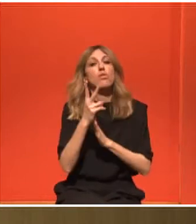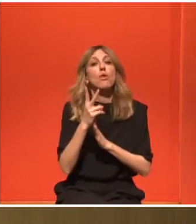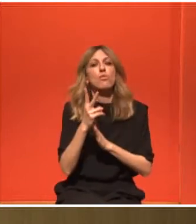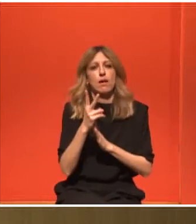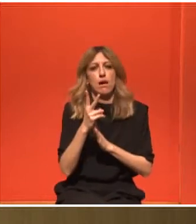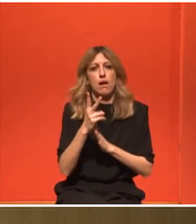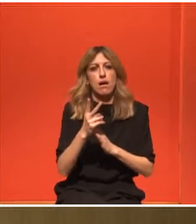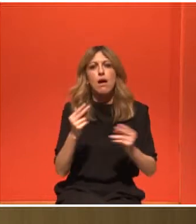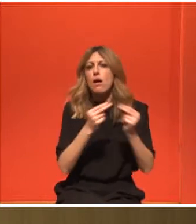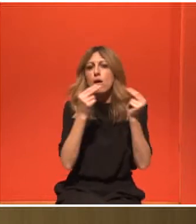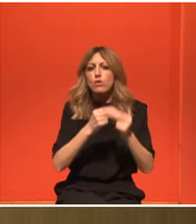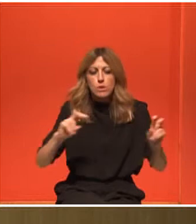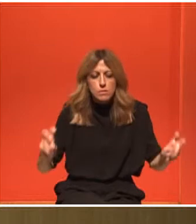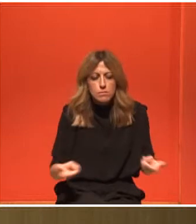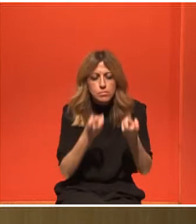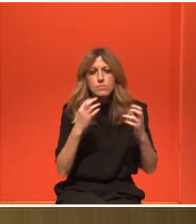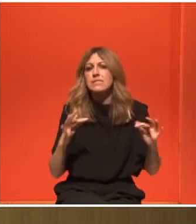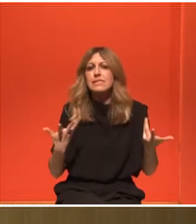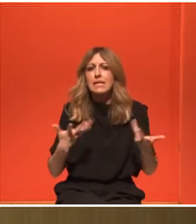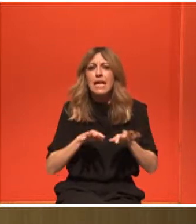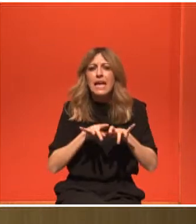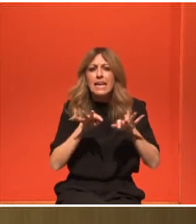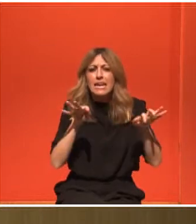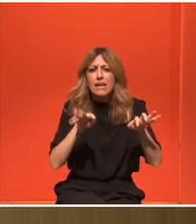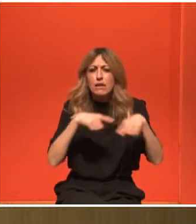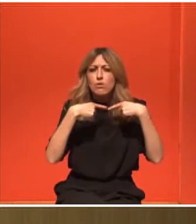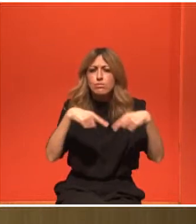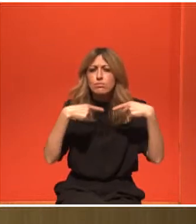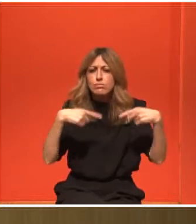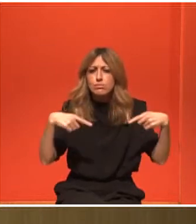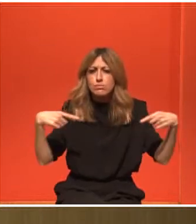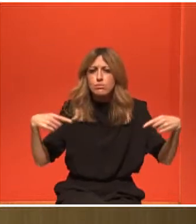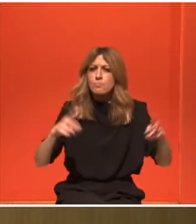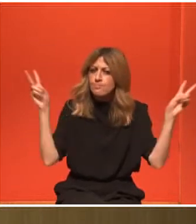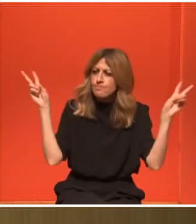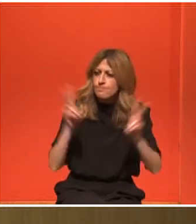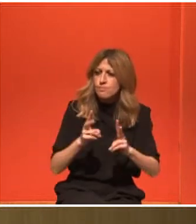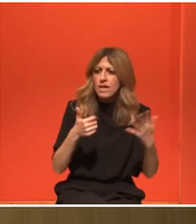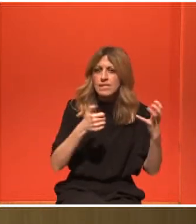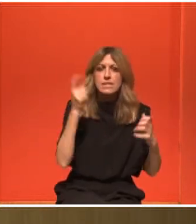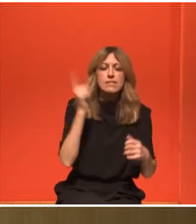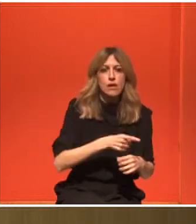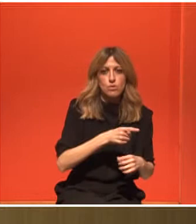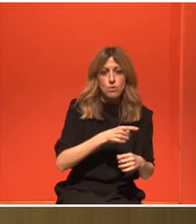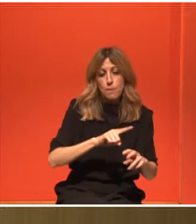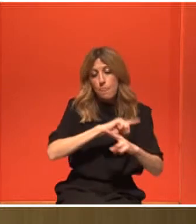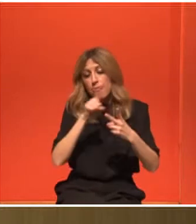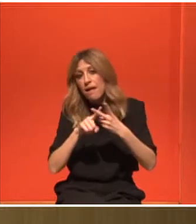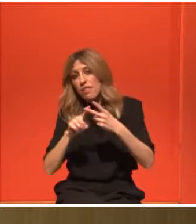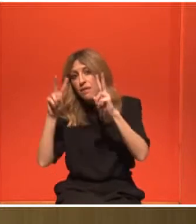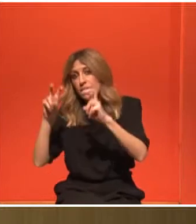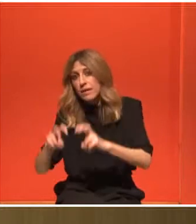Μείωση 60% όλων των ειδών του καρκίνου, αυτό στα ζώα. Και υπάρχει μια άλλη σπουδαία το 2016 από